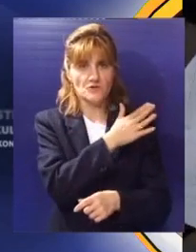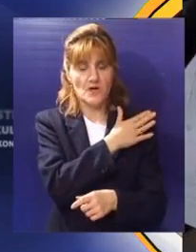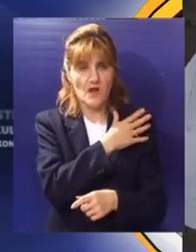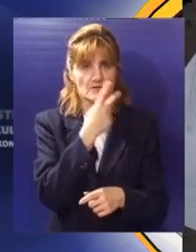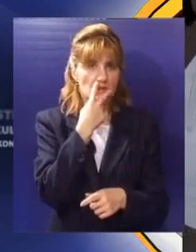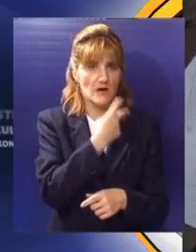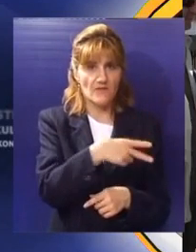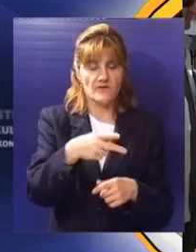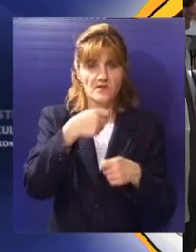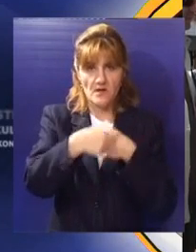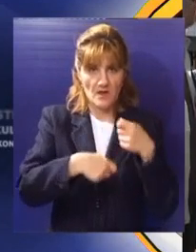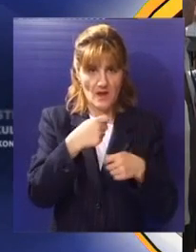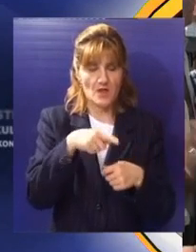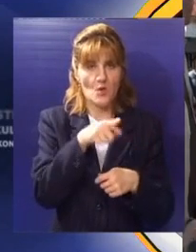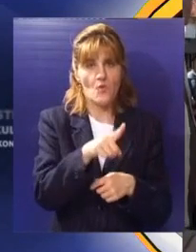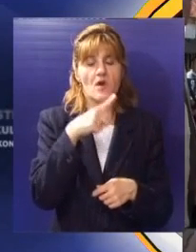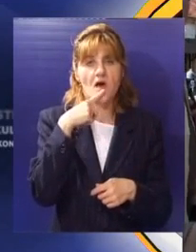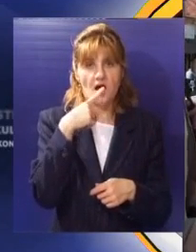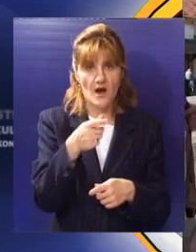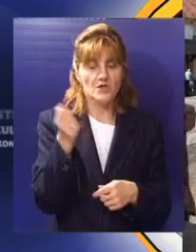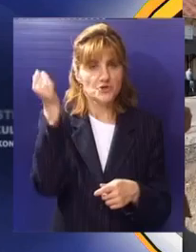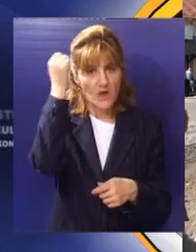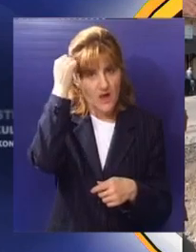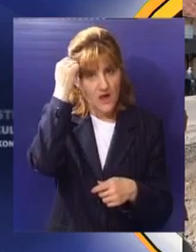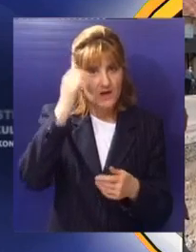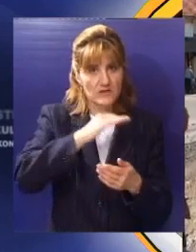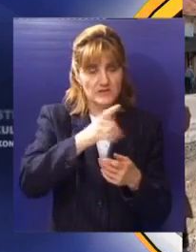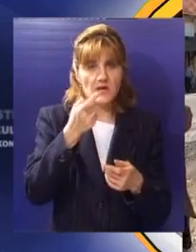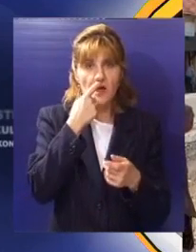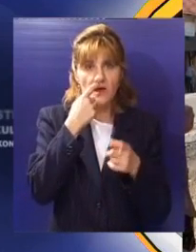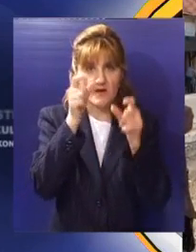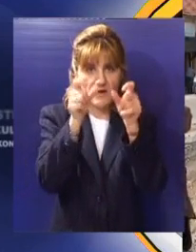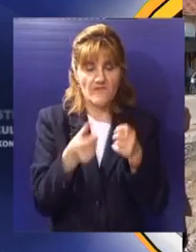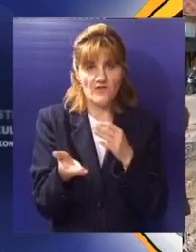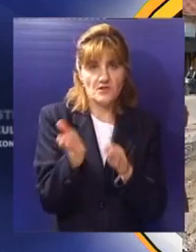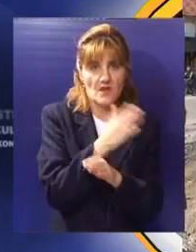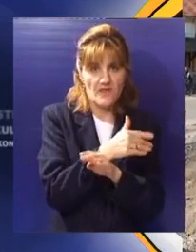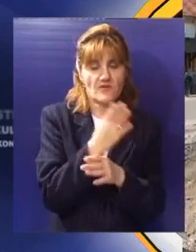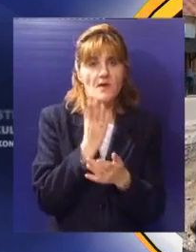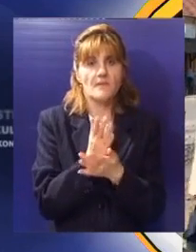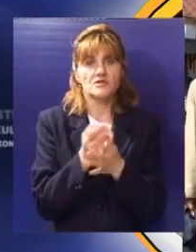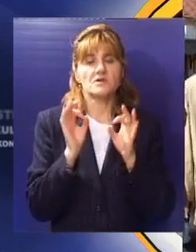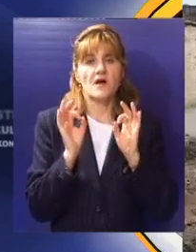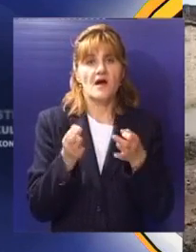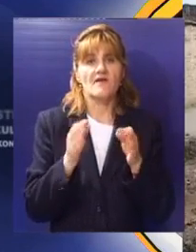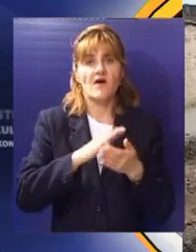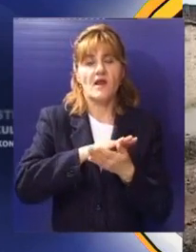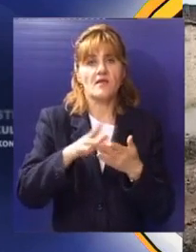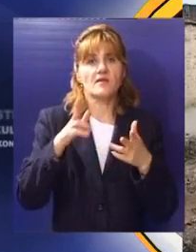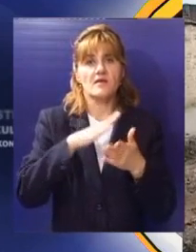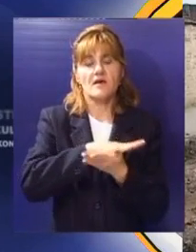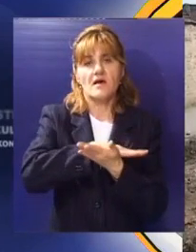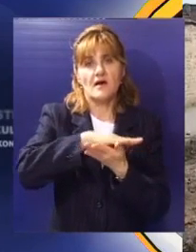Vučinić je obišao radove. Vučinić kaže da asfaltiranjem platoa nakon vađanja šina će se uspostaviti kvalitetni režim